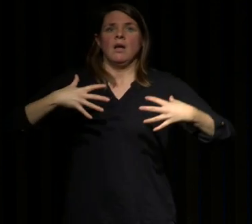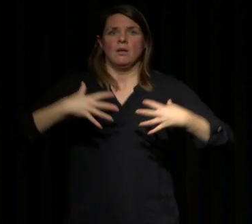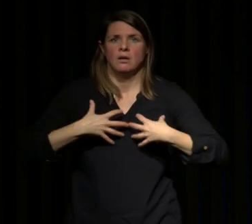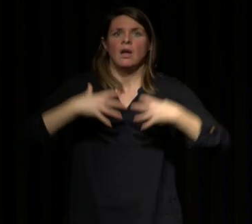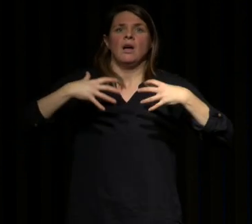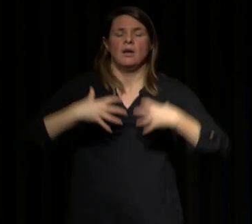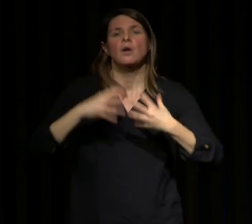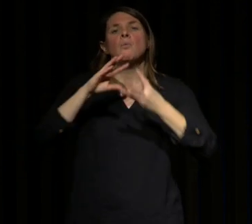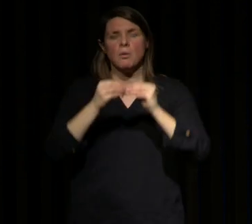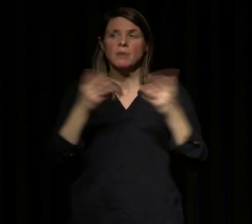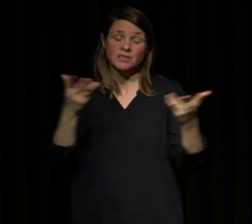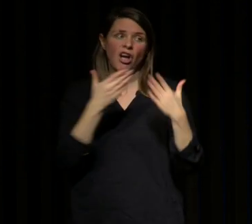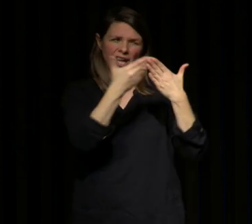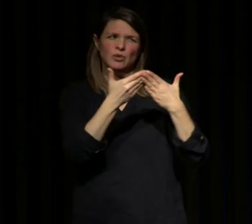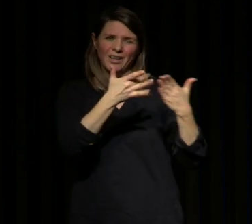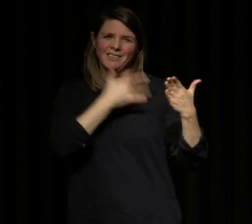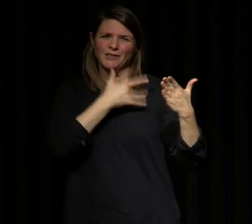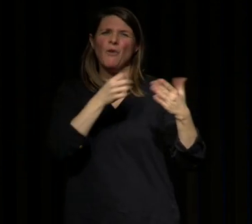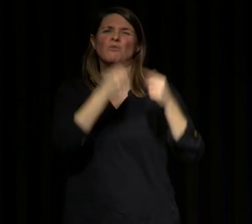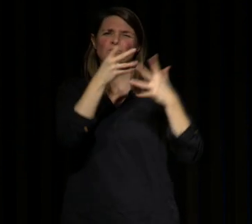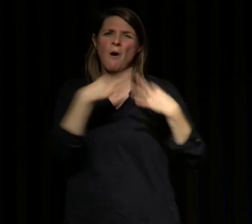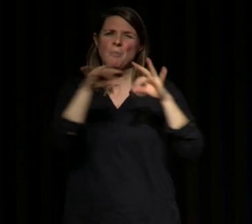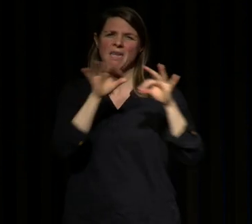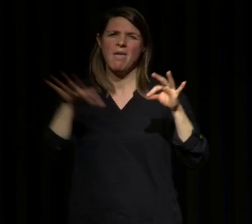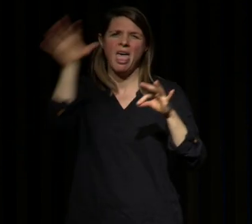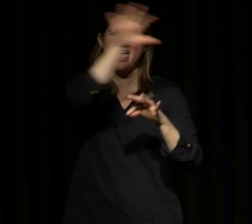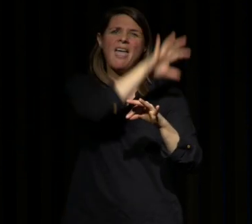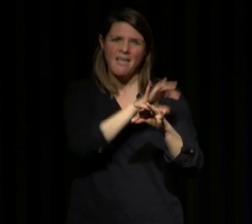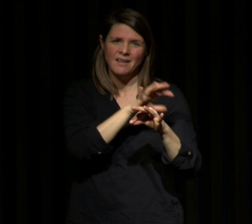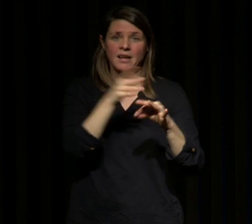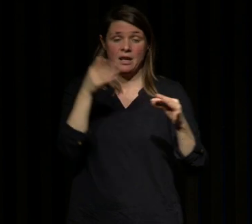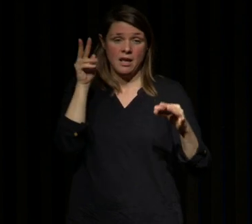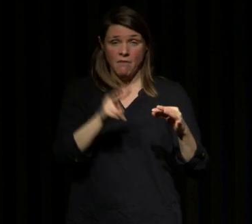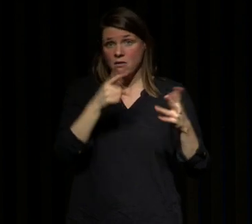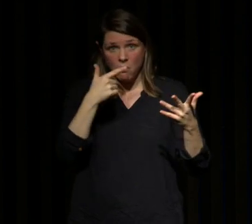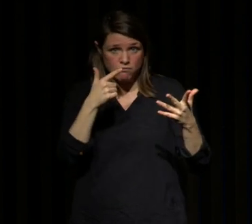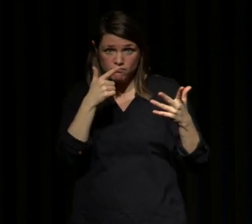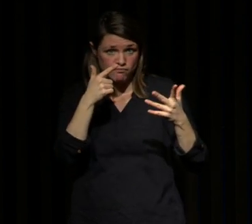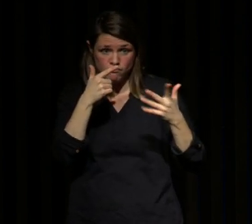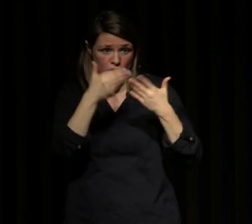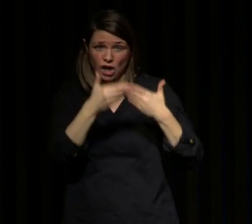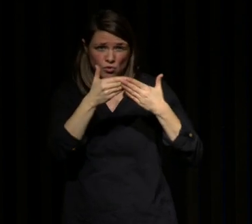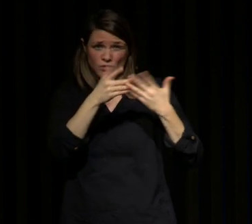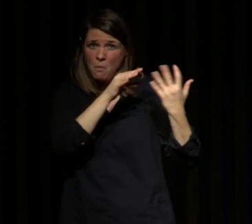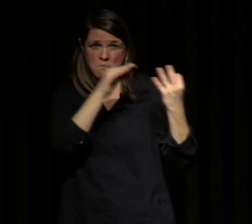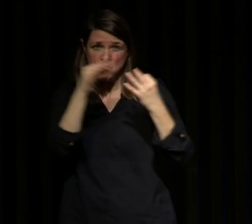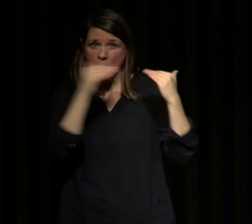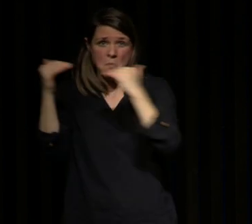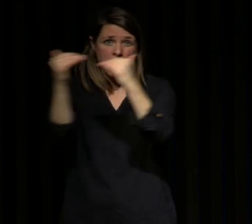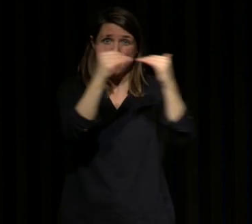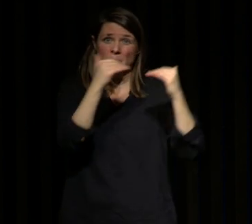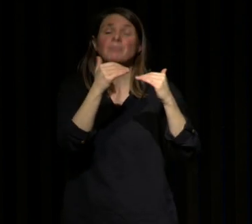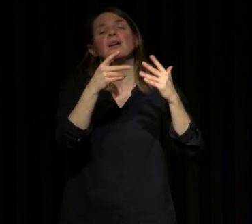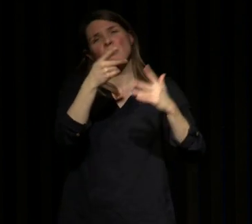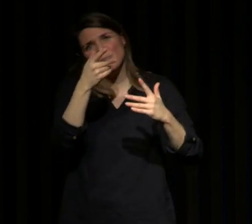ça c'est une étude intéressante dans plusieurs pays et on voit que globalement les tendances se suivent avec des pays où l'obésité est beaucoup plus